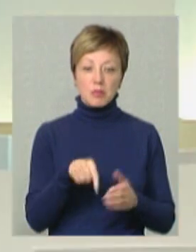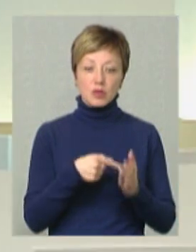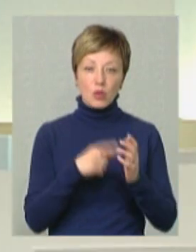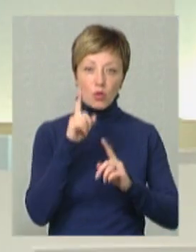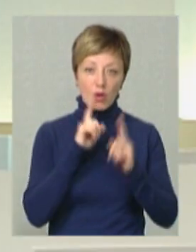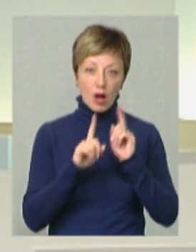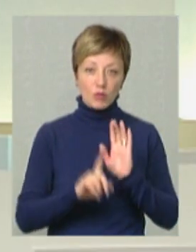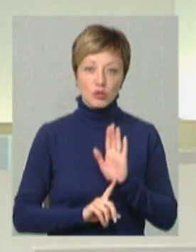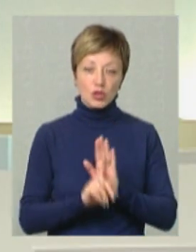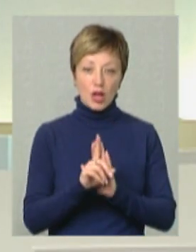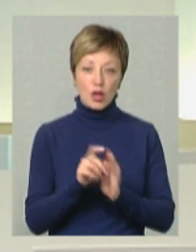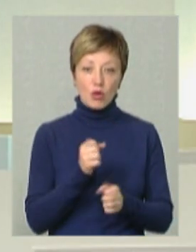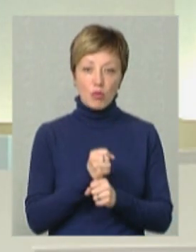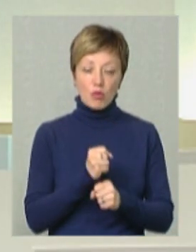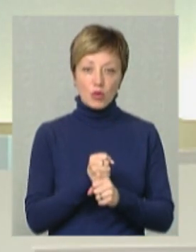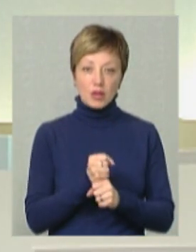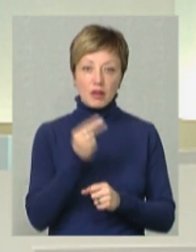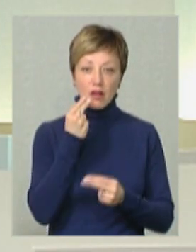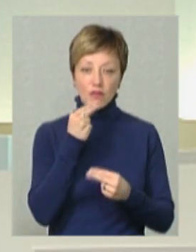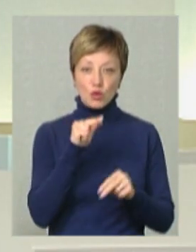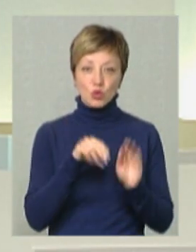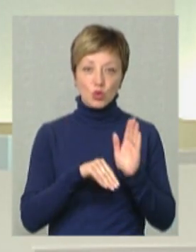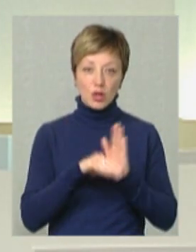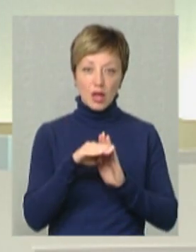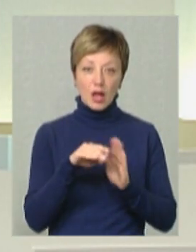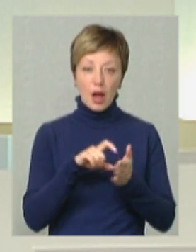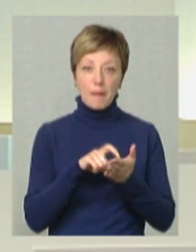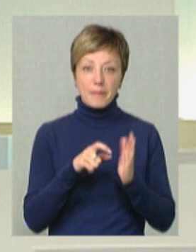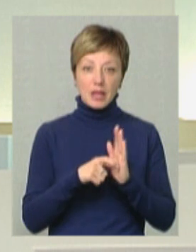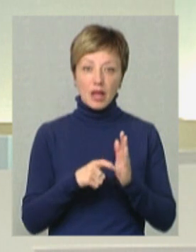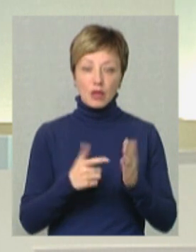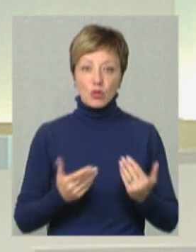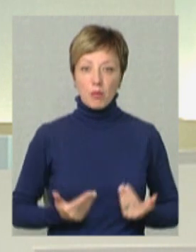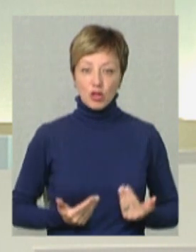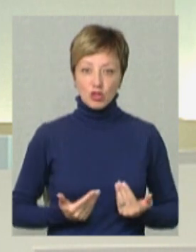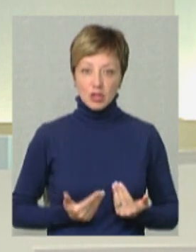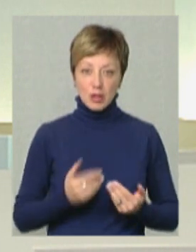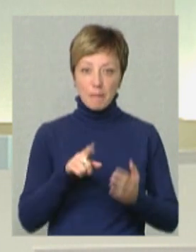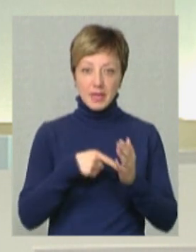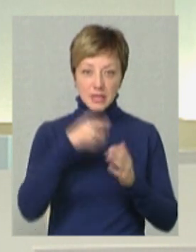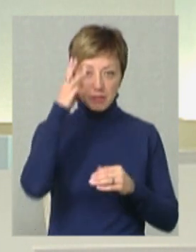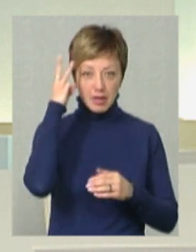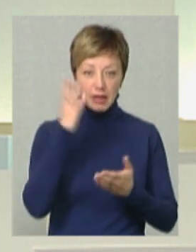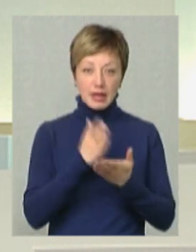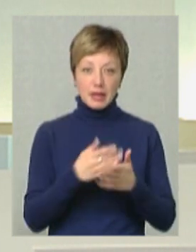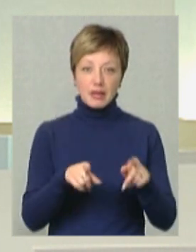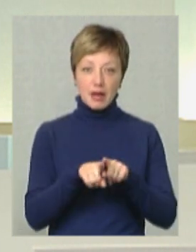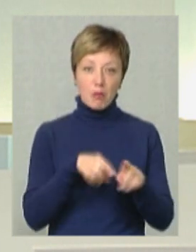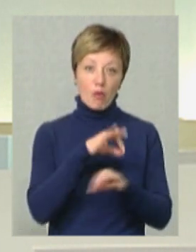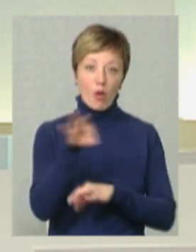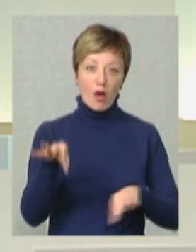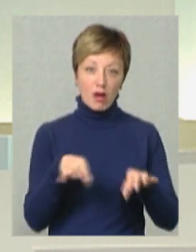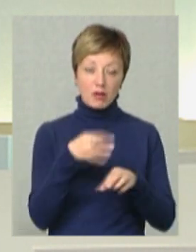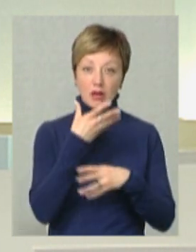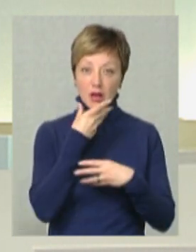радою почали роботу над удосконаленням кабінету мешканця міста Хмельницького. гарний проєкт.